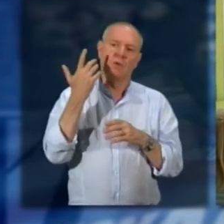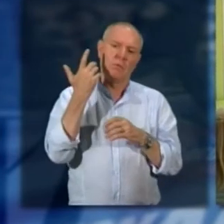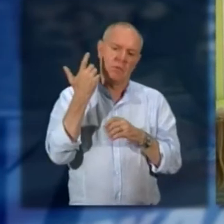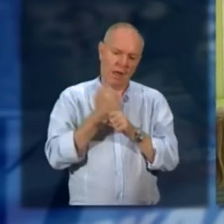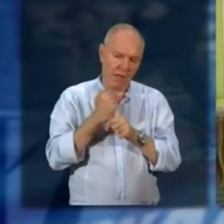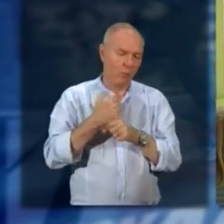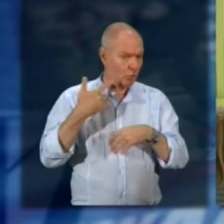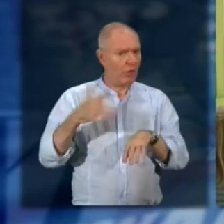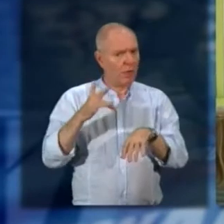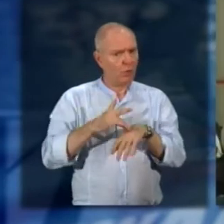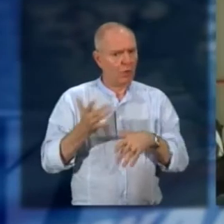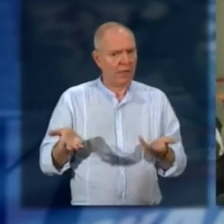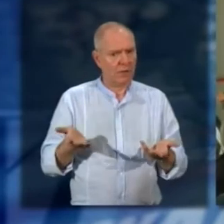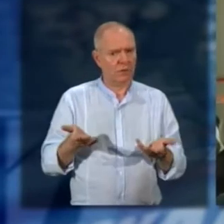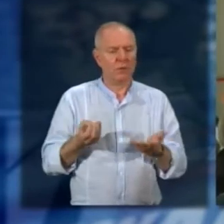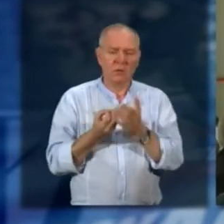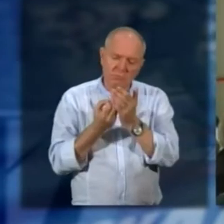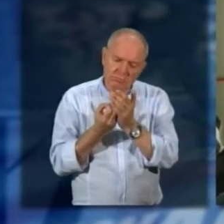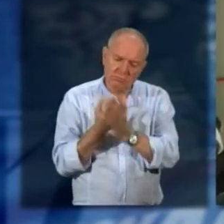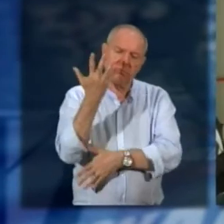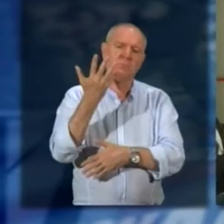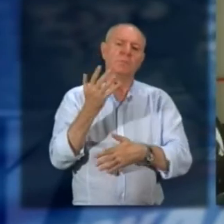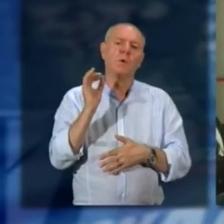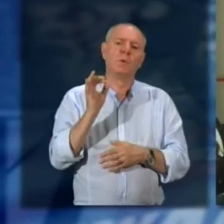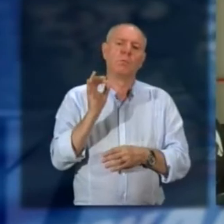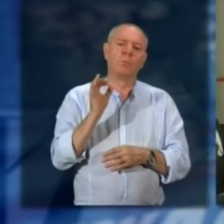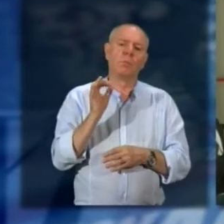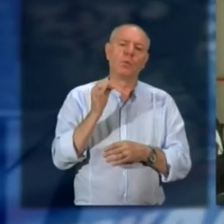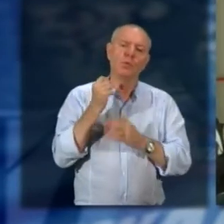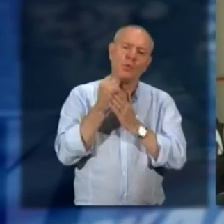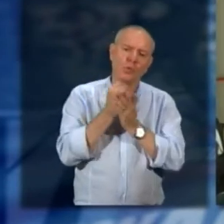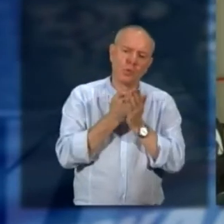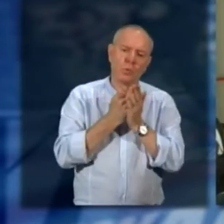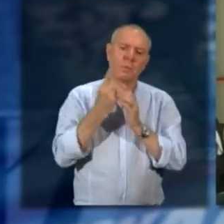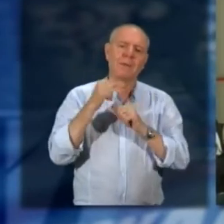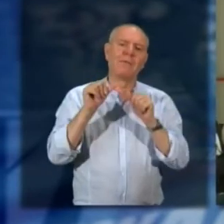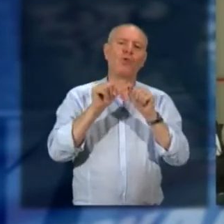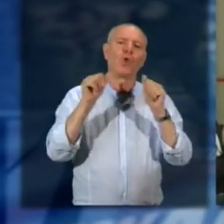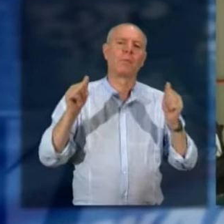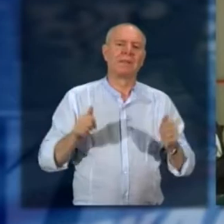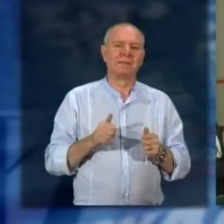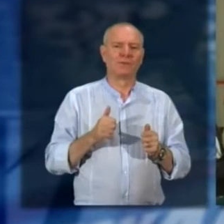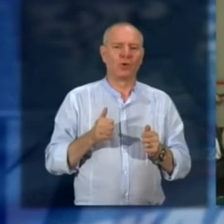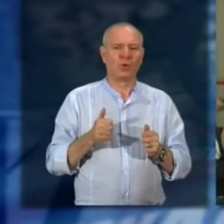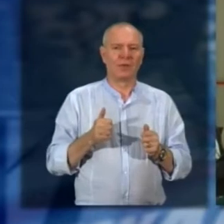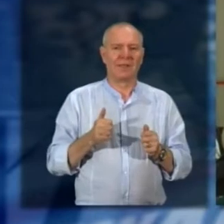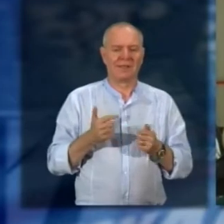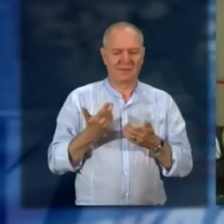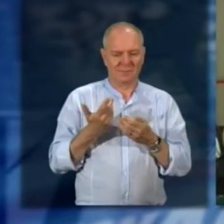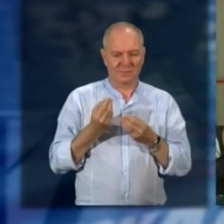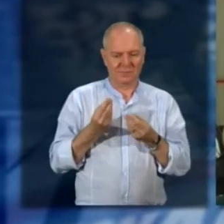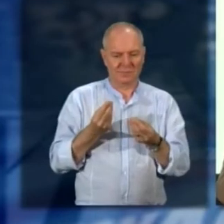nostro staff per creare proprio un momento e un documento di formazione che fonderà poi